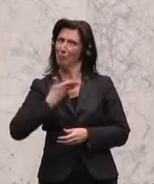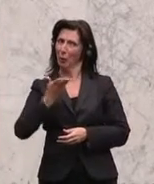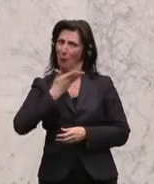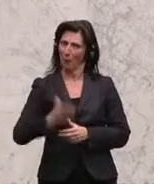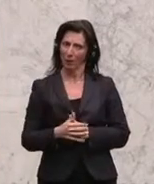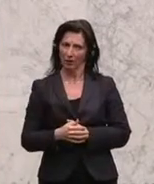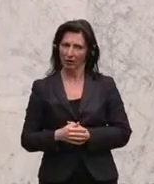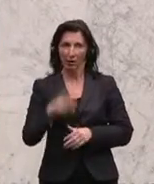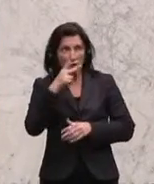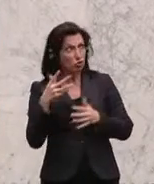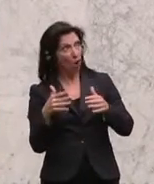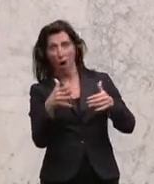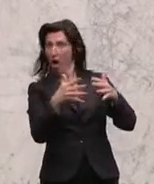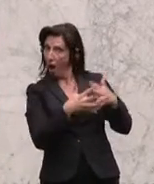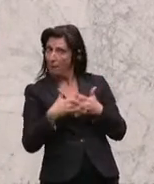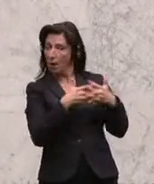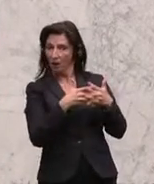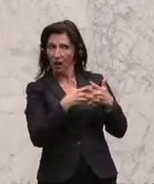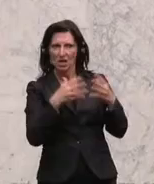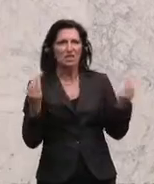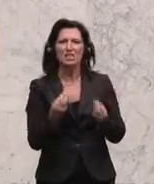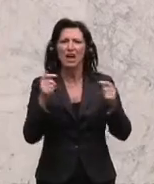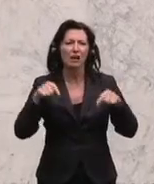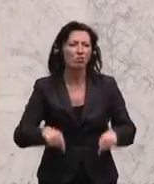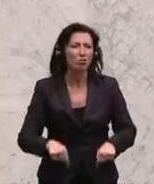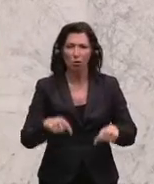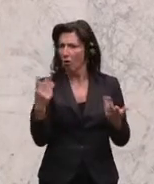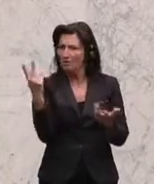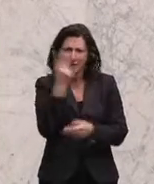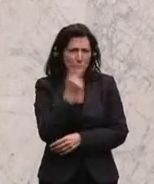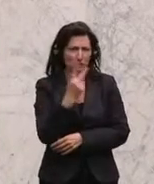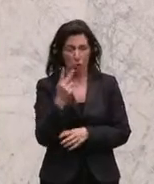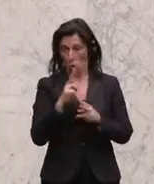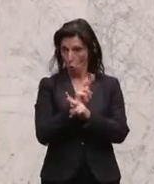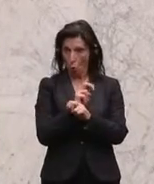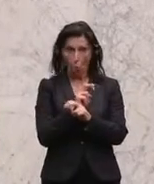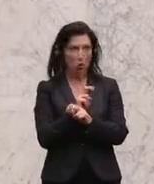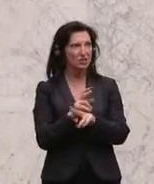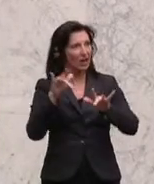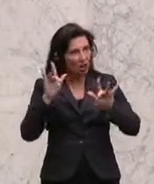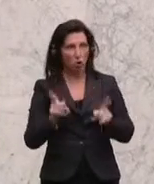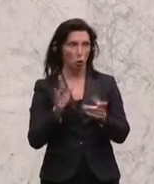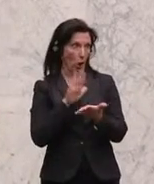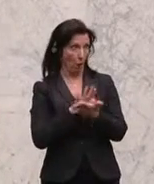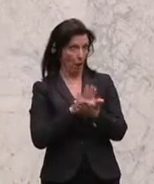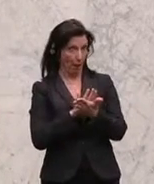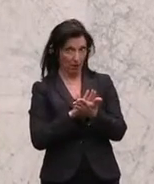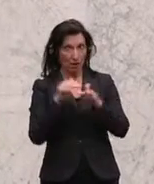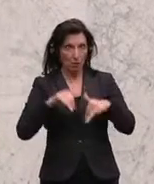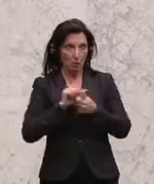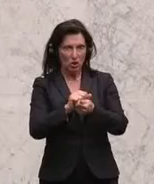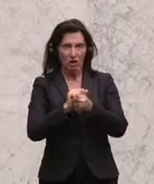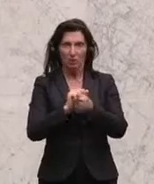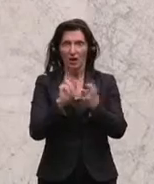Sender hier fordert, lauter Dinge, die in Österreich selbstverständlich sind. Wir haben in Österreich was zu verteidigen, wir hätten in Österreich was zu